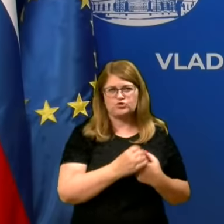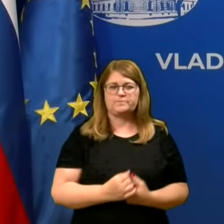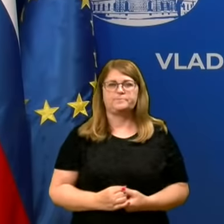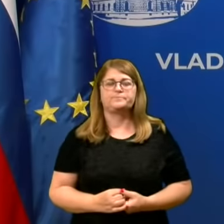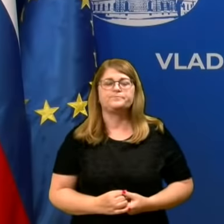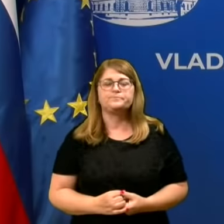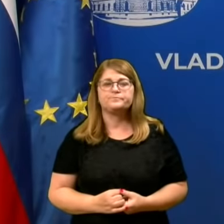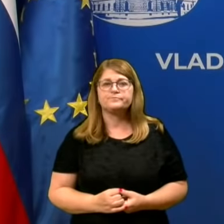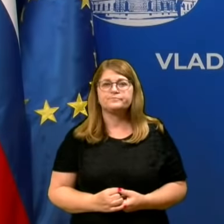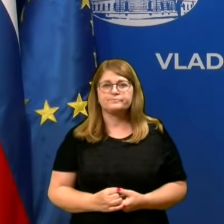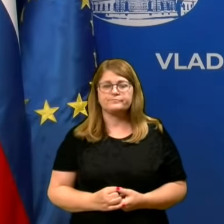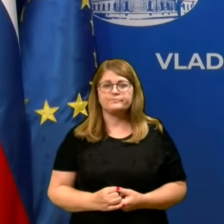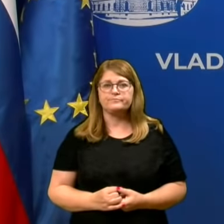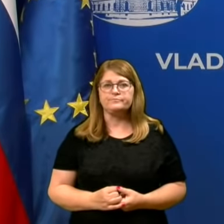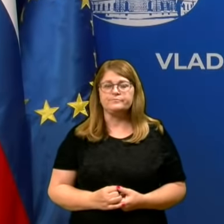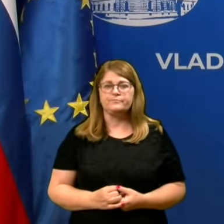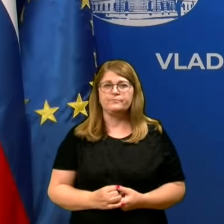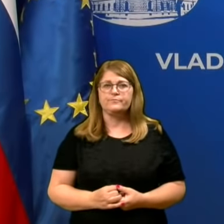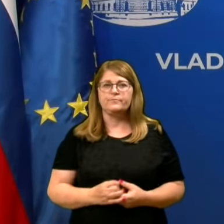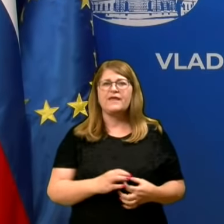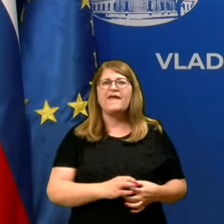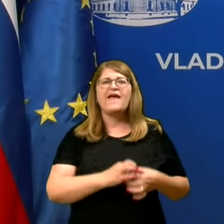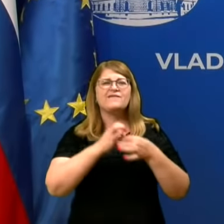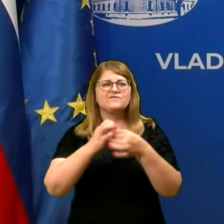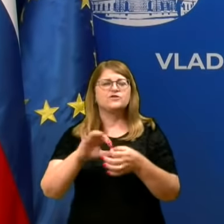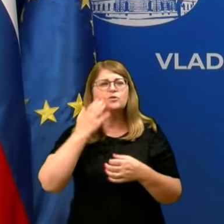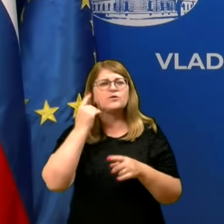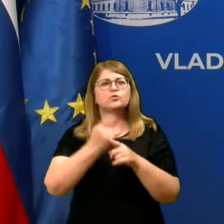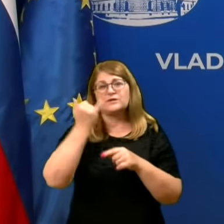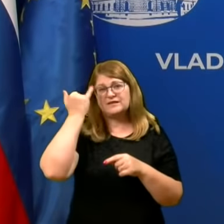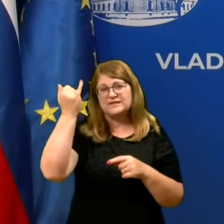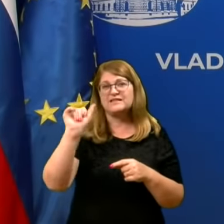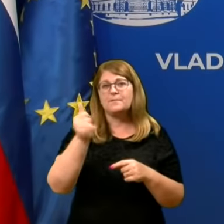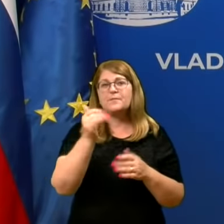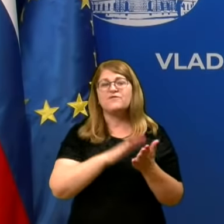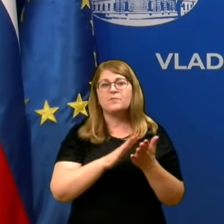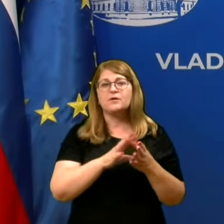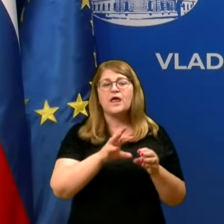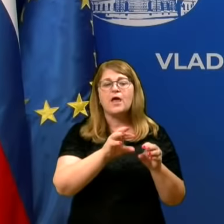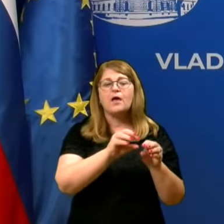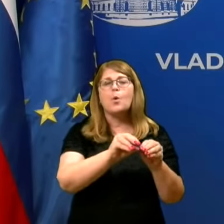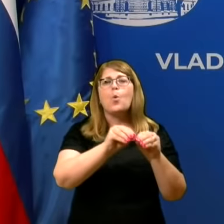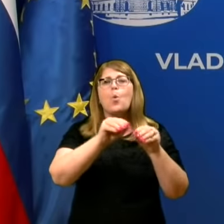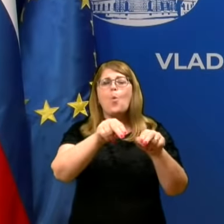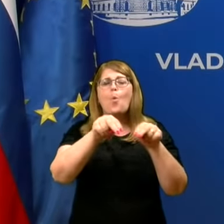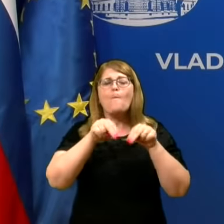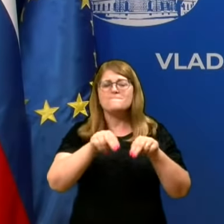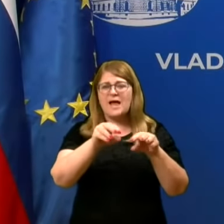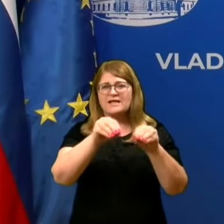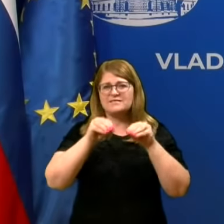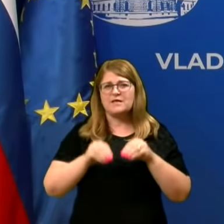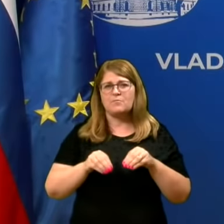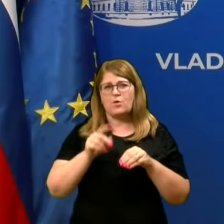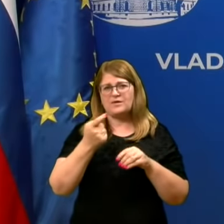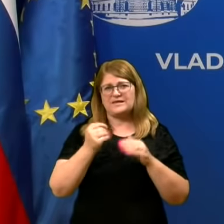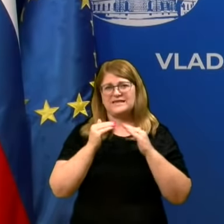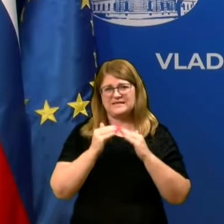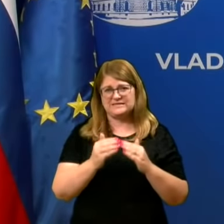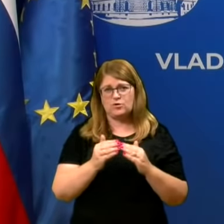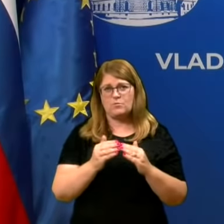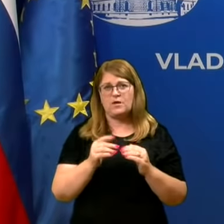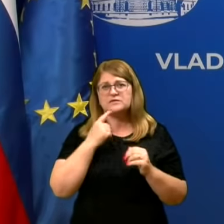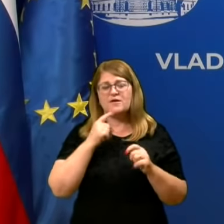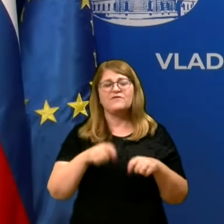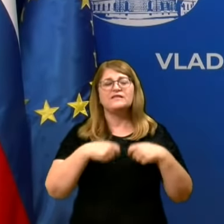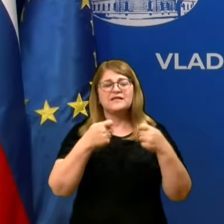včas je bila tudi ideja, da prve primere evakuiramo iz tega doma v prvih 248 ure, tako, da domu